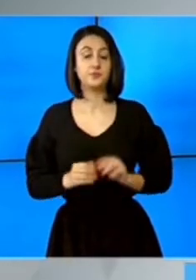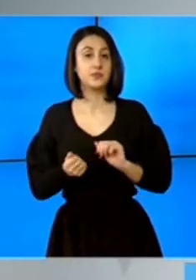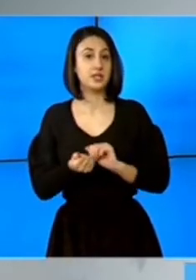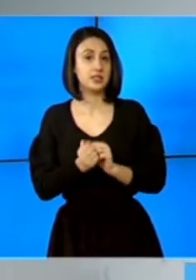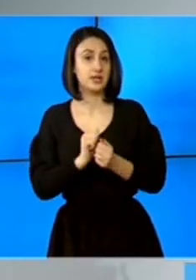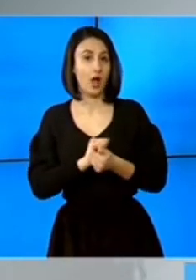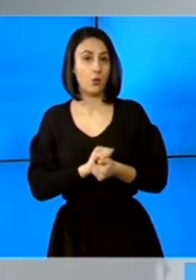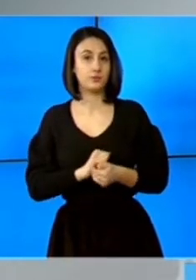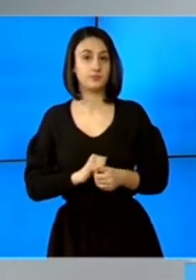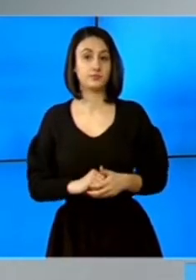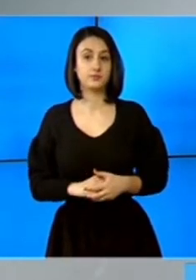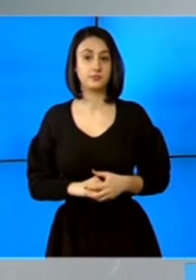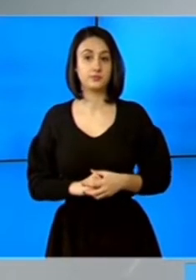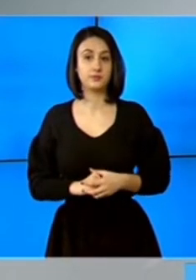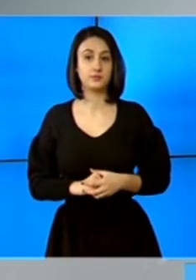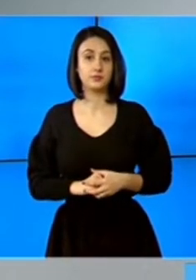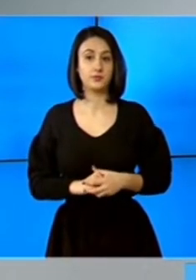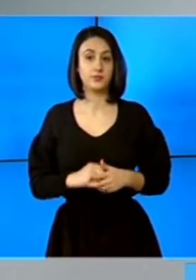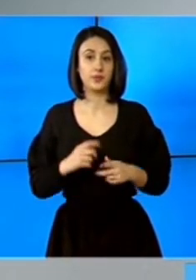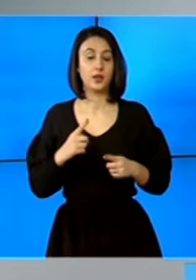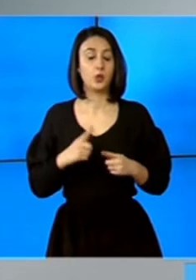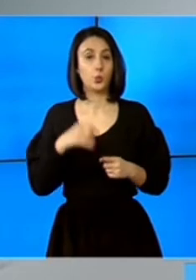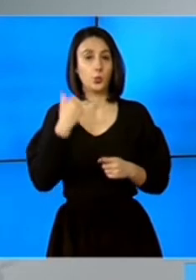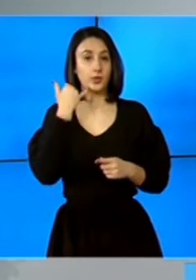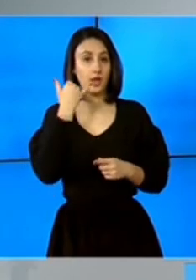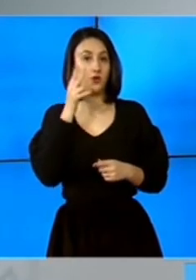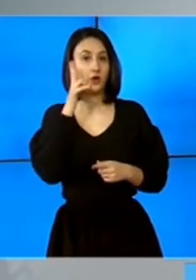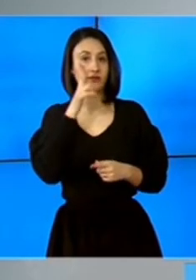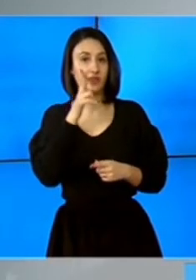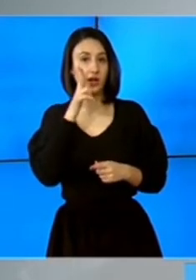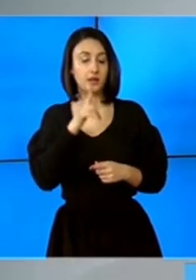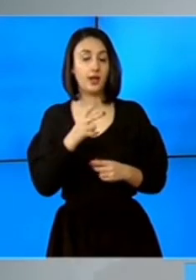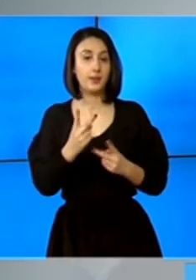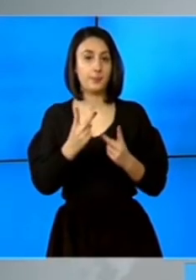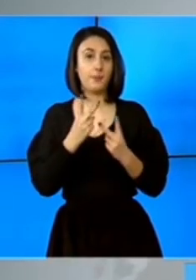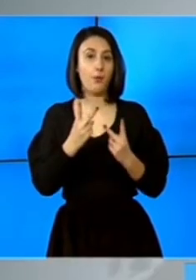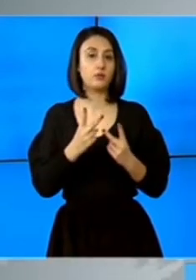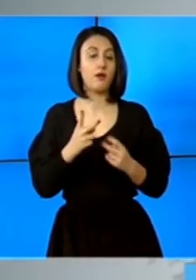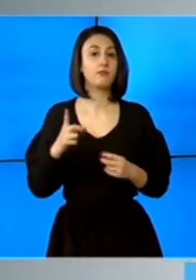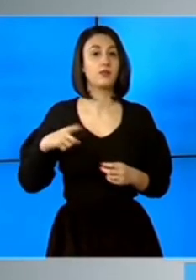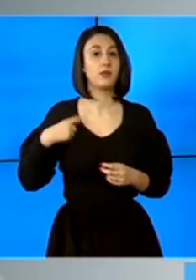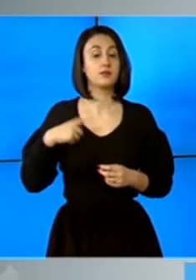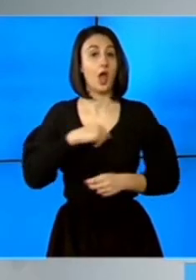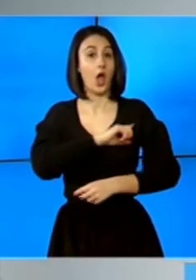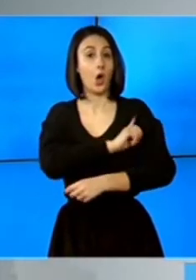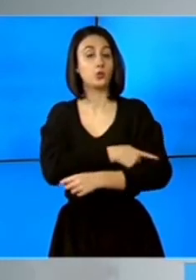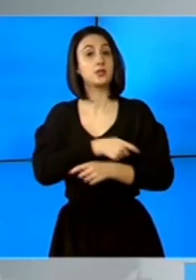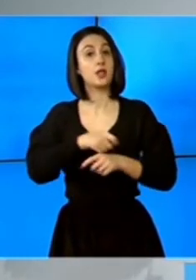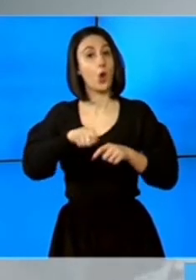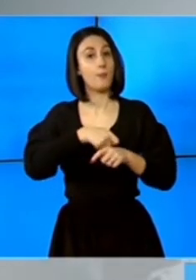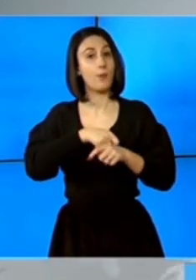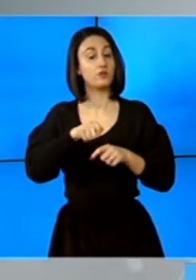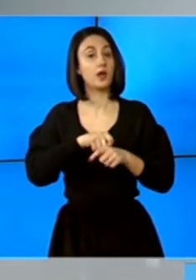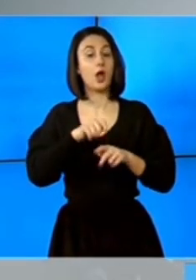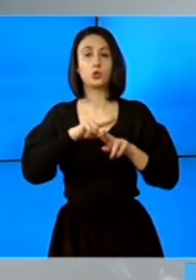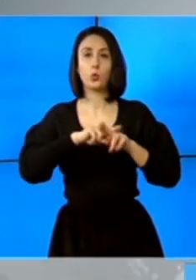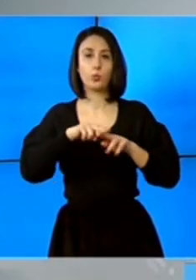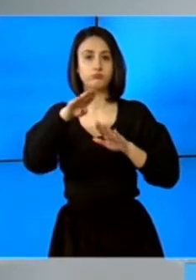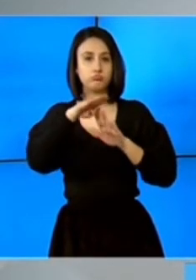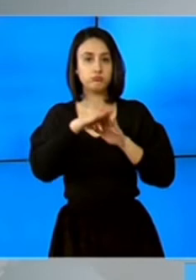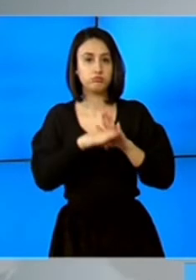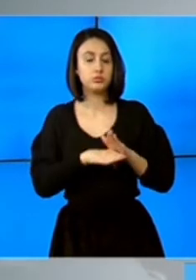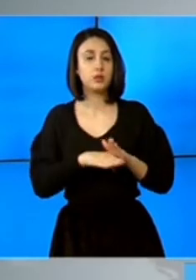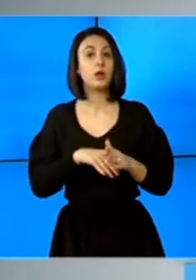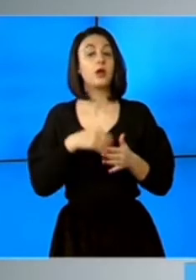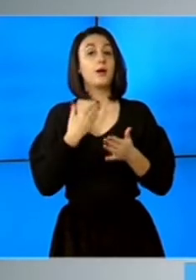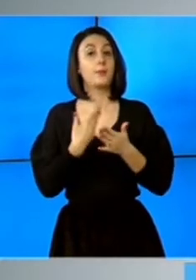prin tel verde. Important este că autoritățile au modificat și algoritmul de programare